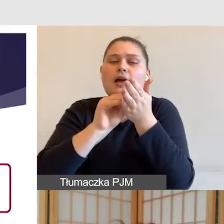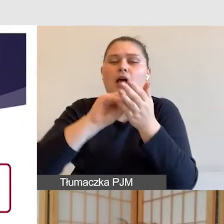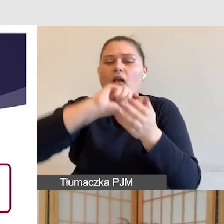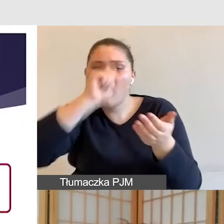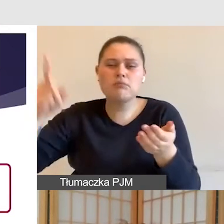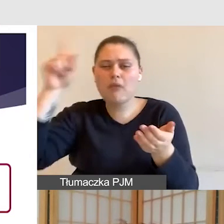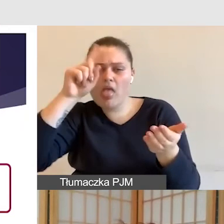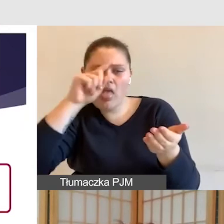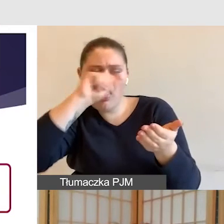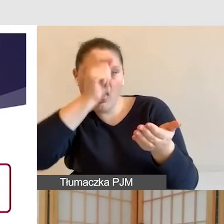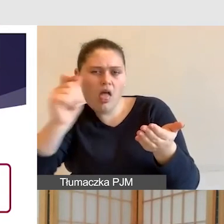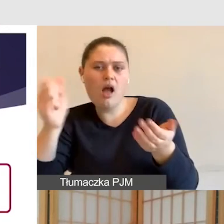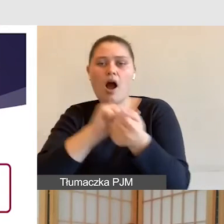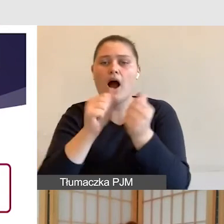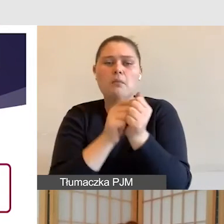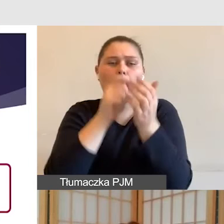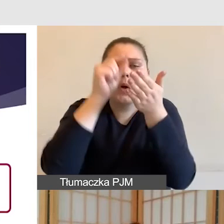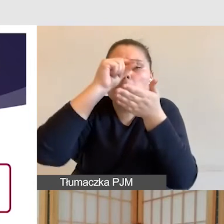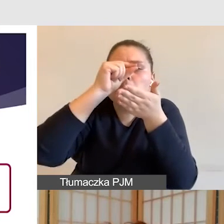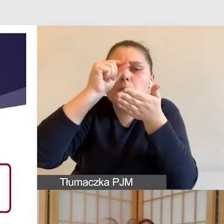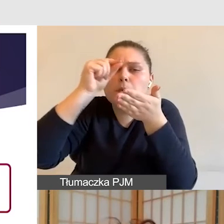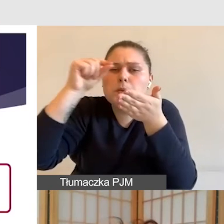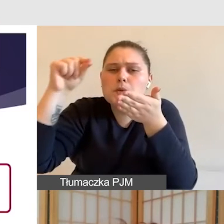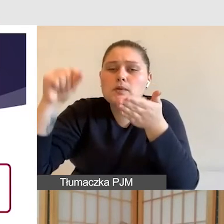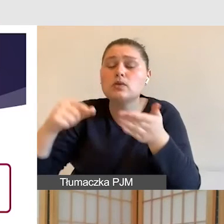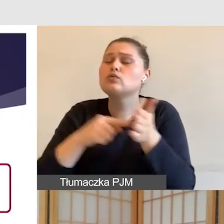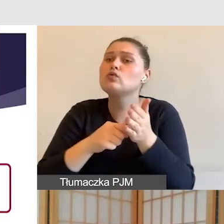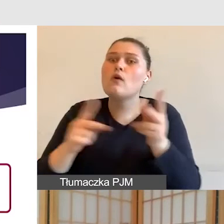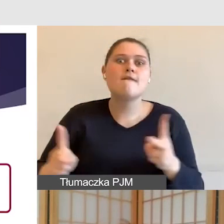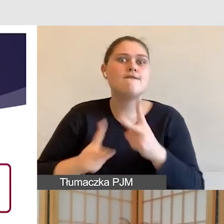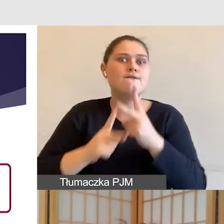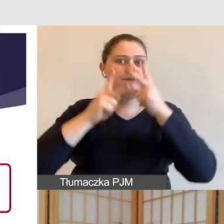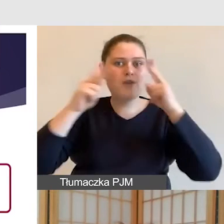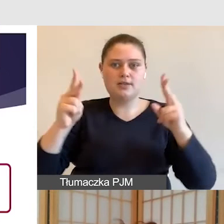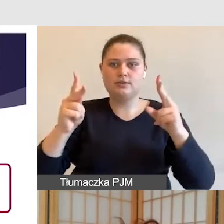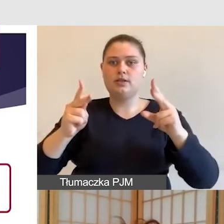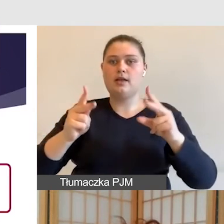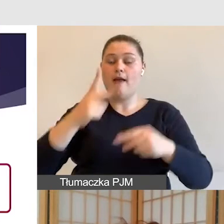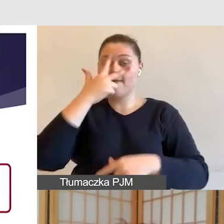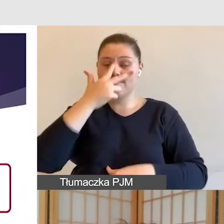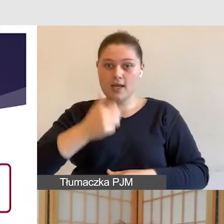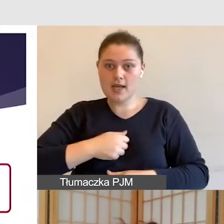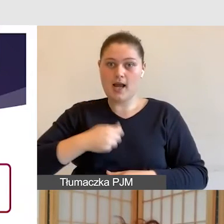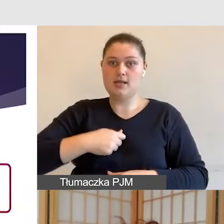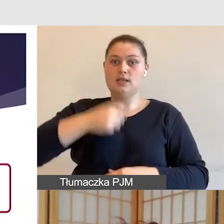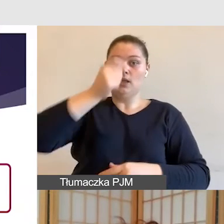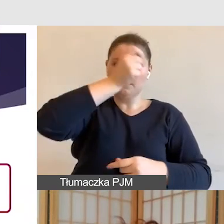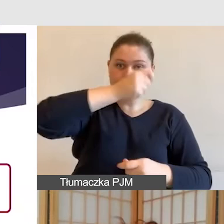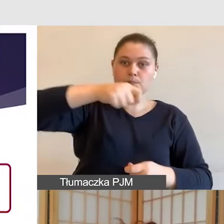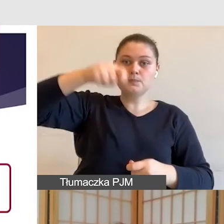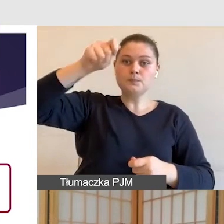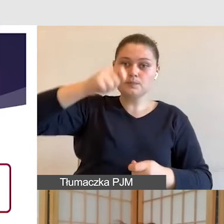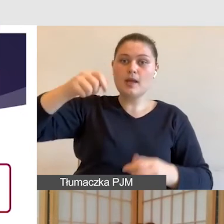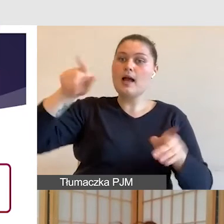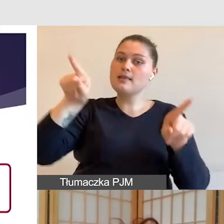Tutaj warto zwrócić uwagę na to, żeby pisać to dużymi literami, wyraźnie, kaligrafować, żeby każdy mógł